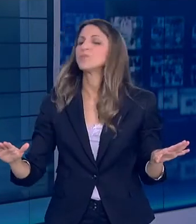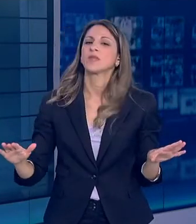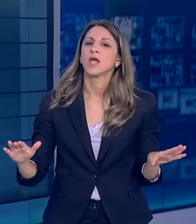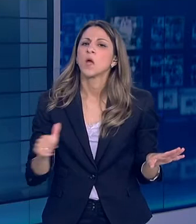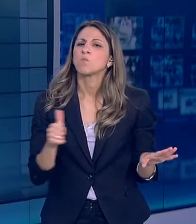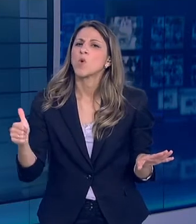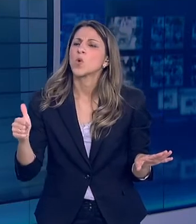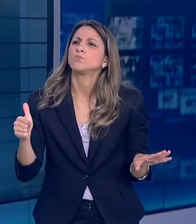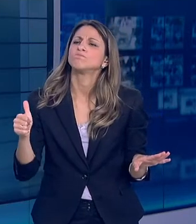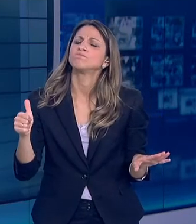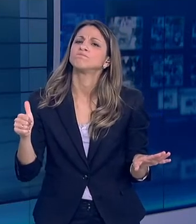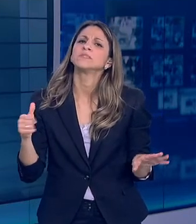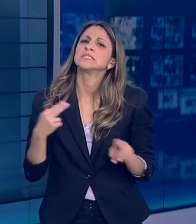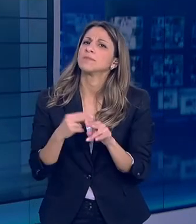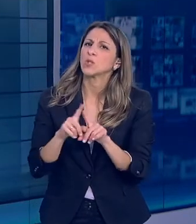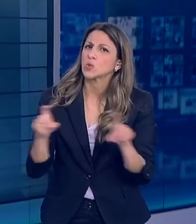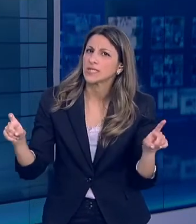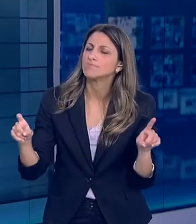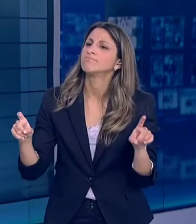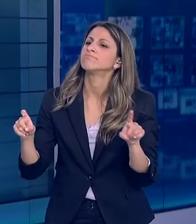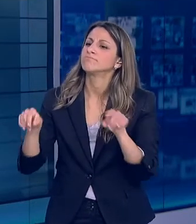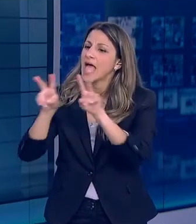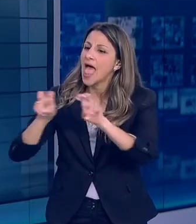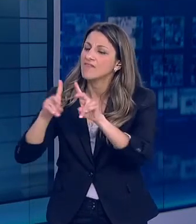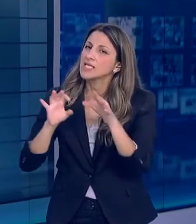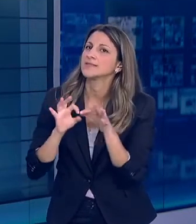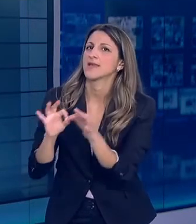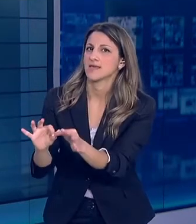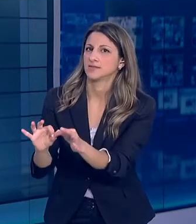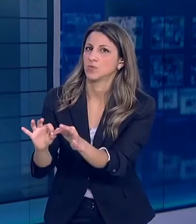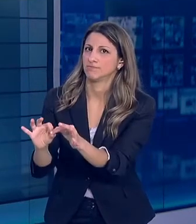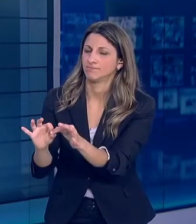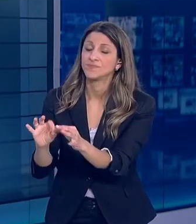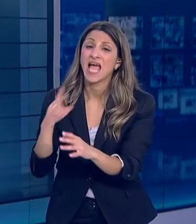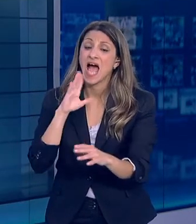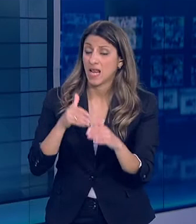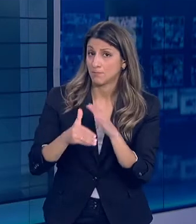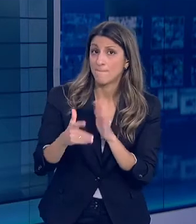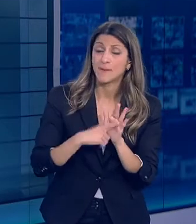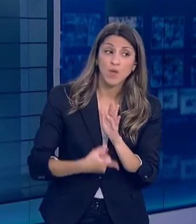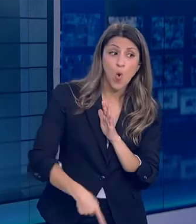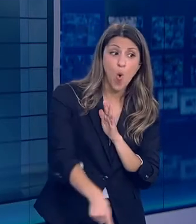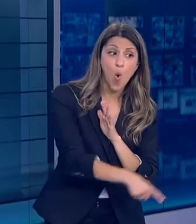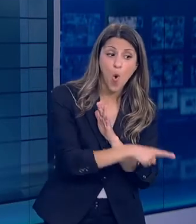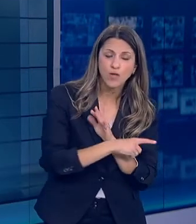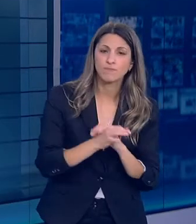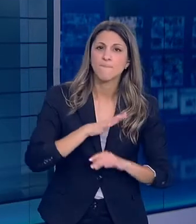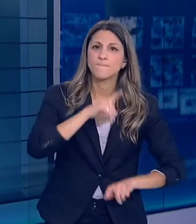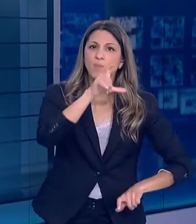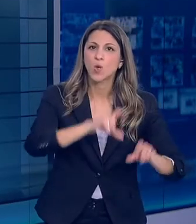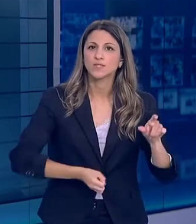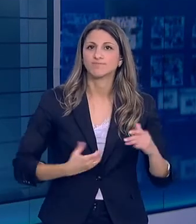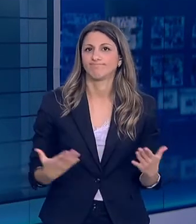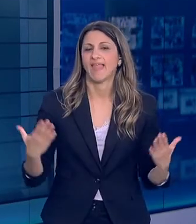τομέα Η πολιτεία λειτουργήσει συντεταγμένα Όπως έκανε όλο αυτό το διάστημα Και όλοι οι πολίτες Λειτουργήσουμε με αίσθημα